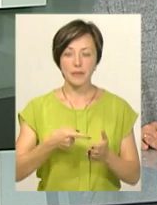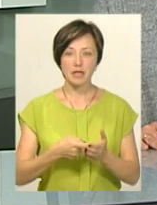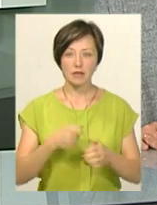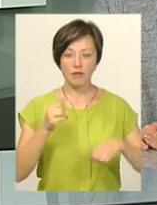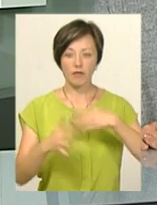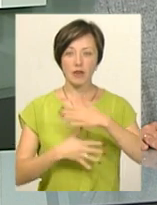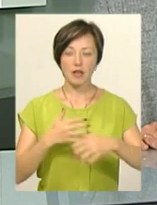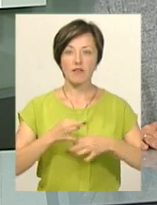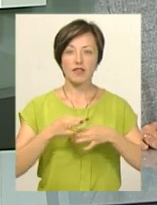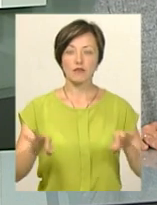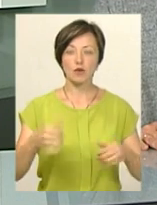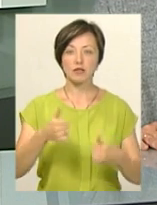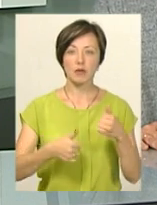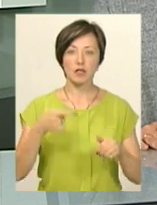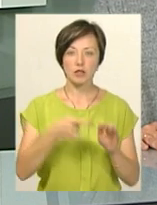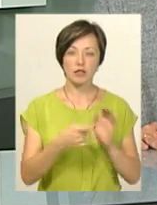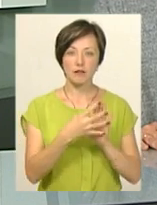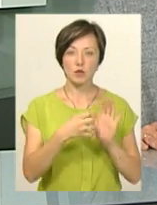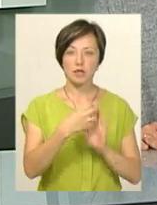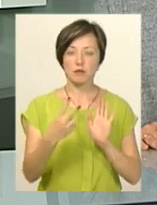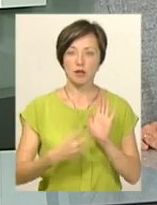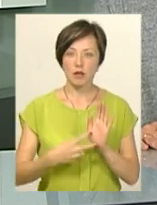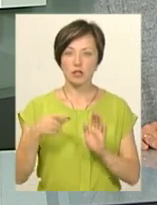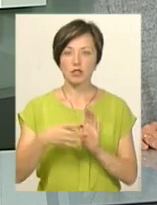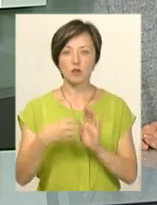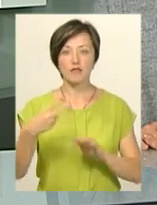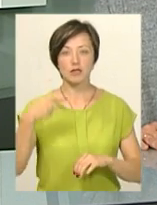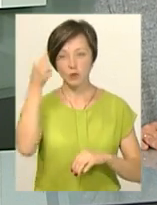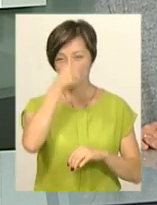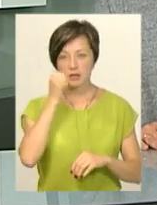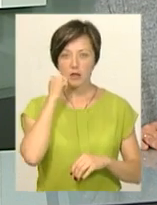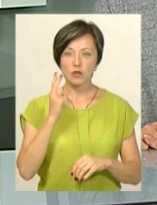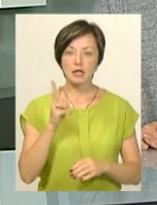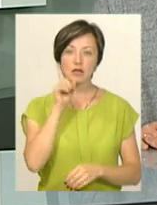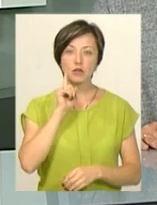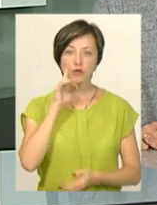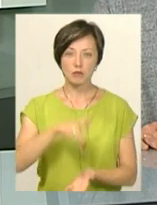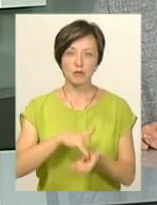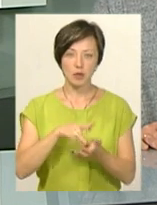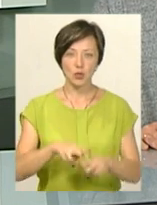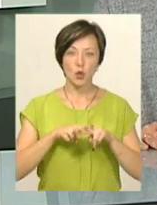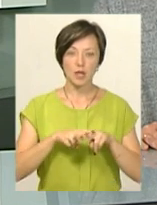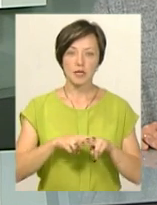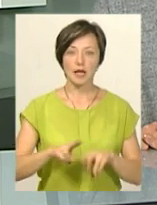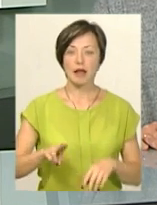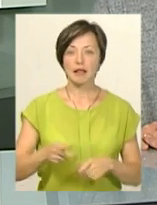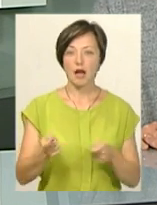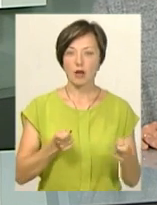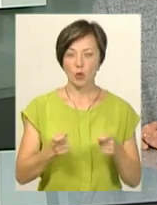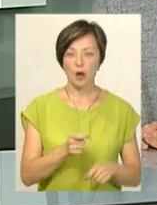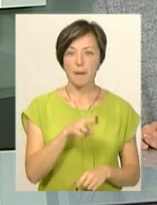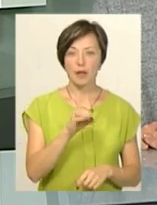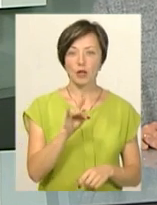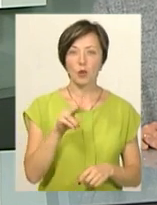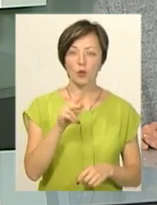1917-1920 років. Старокостянтинів став тимчасовою столицею директорії і Симон Петлюра приймав тут